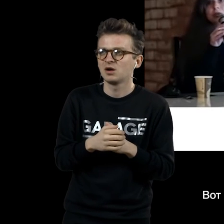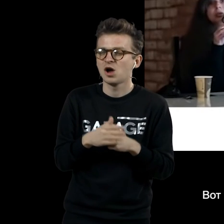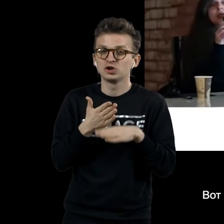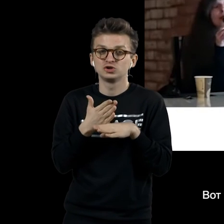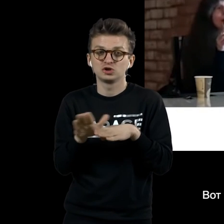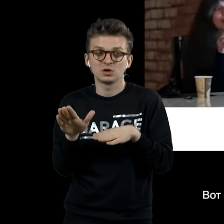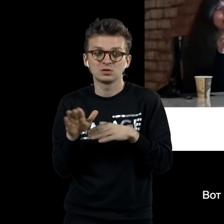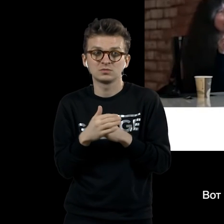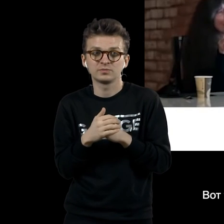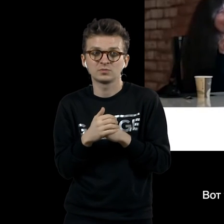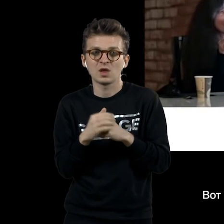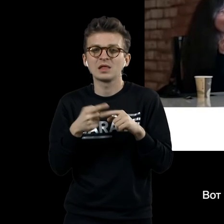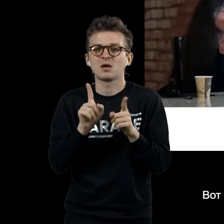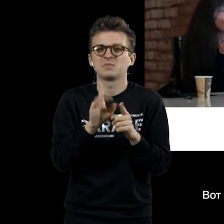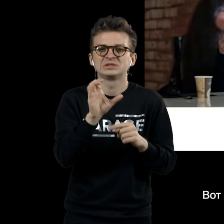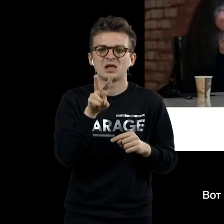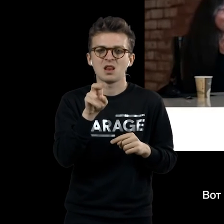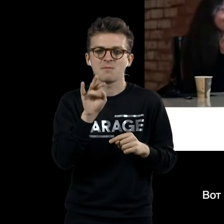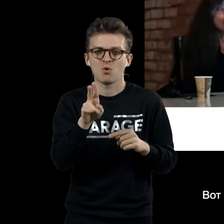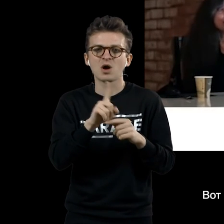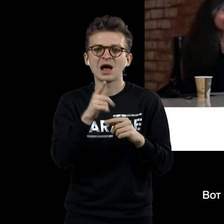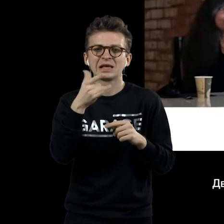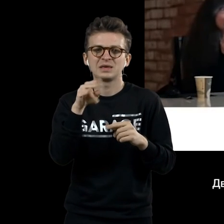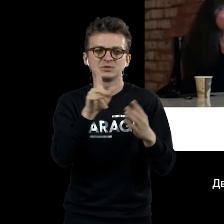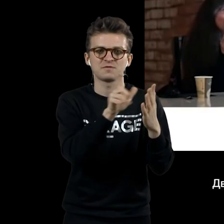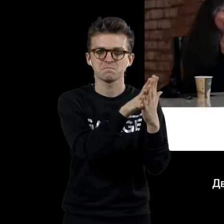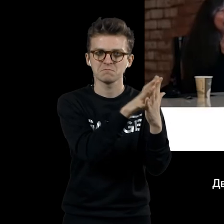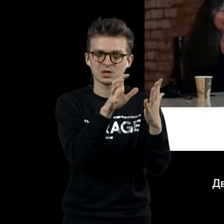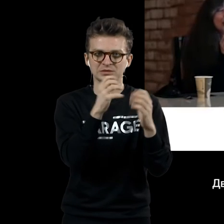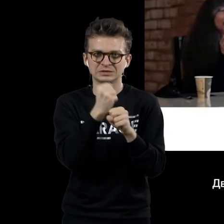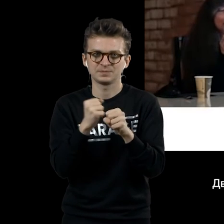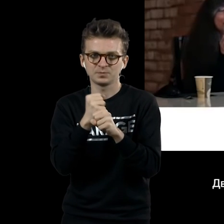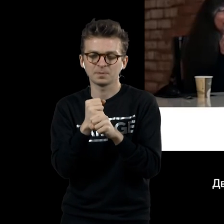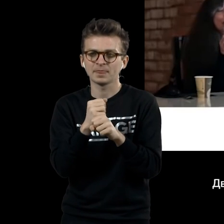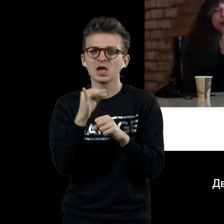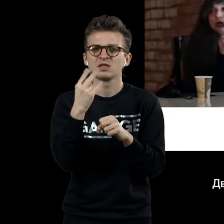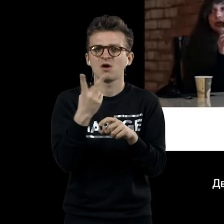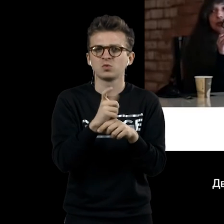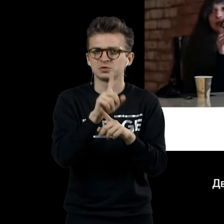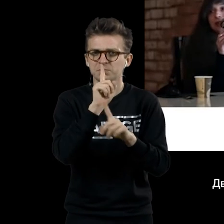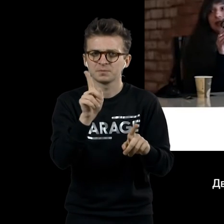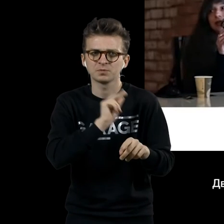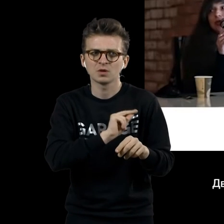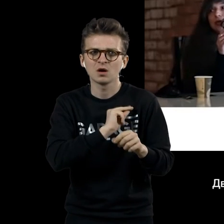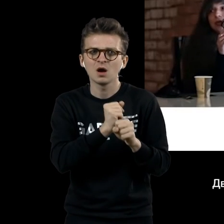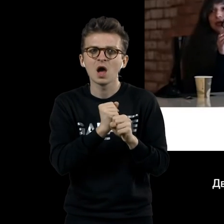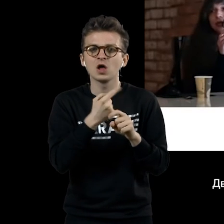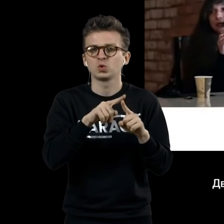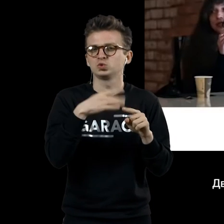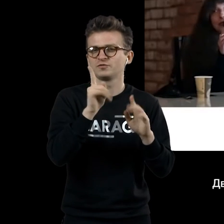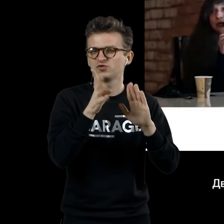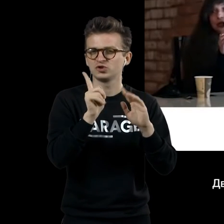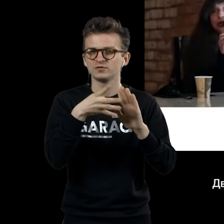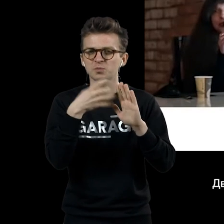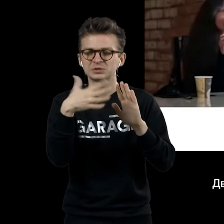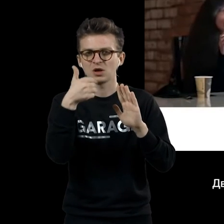слепком гипсовым. Два очень странных произведения. уже у нас 50-е годы. Это уже